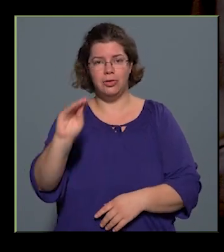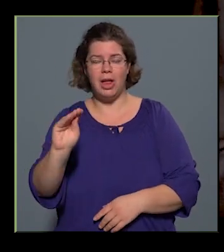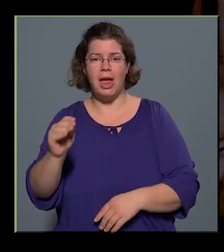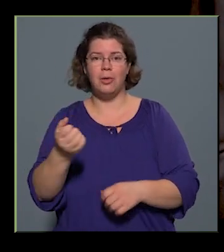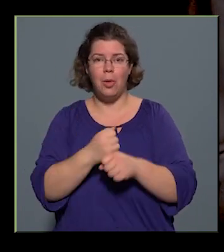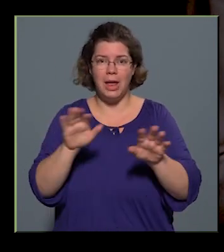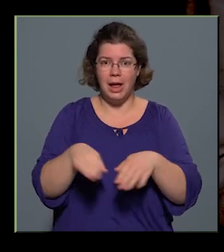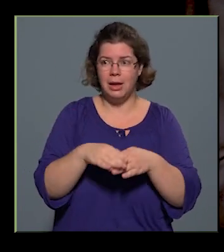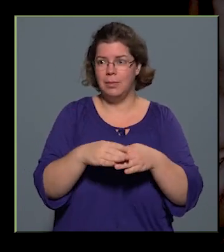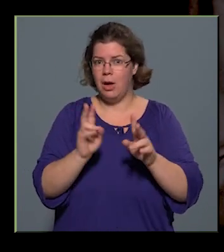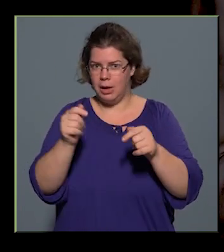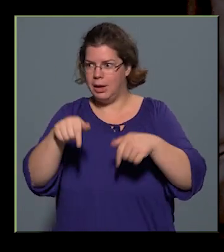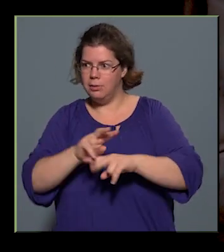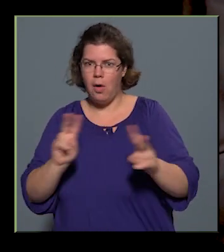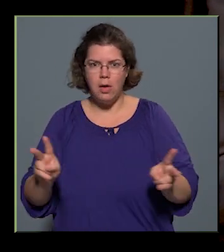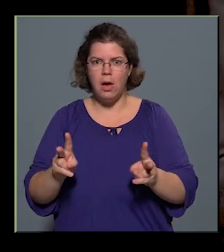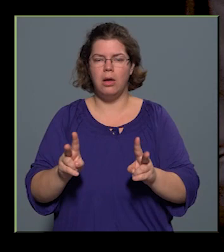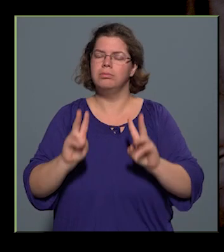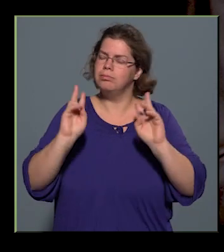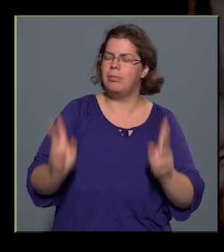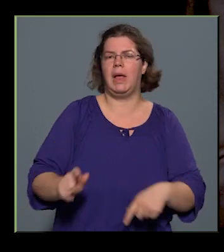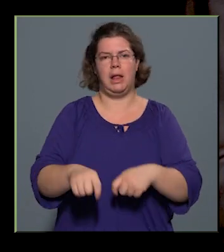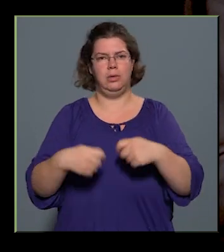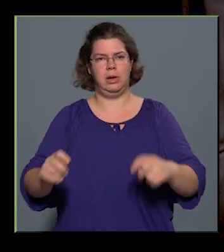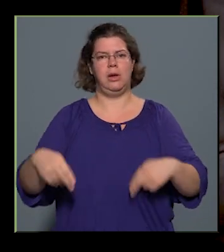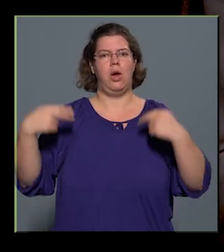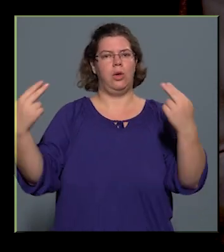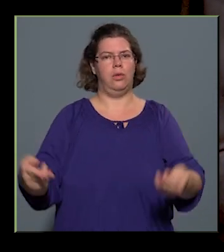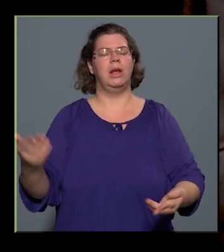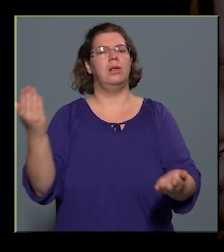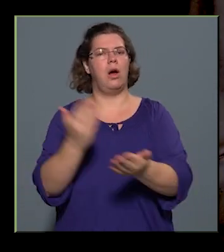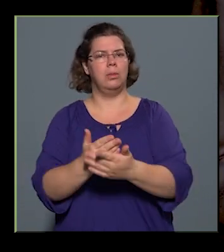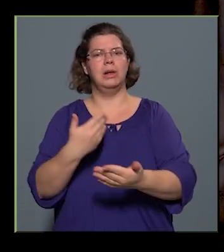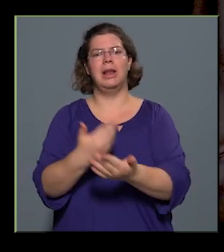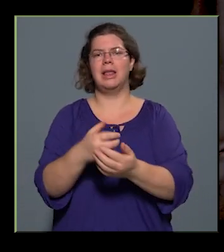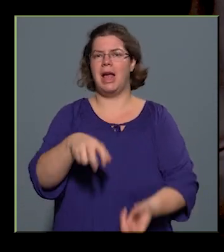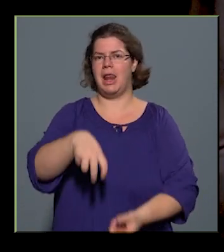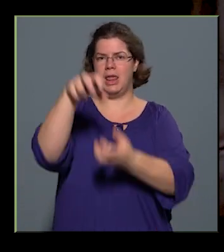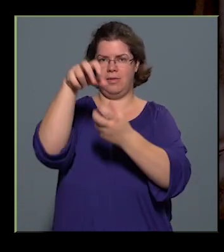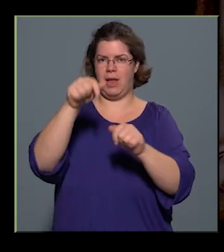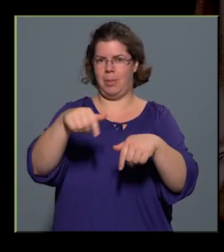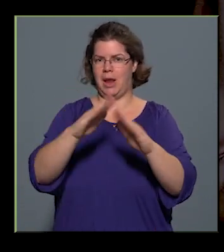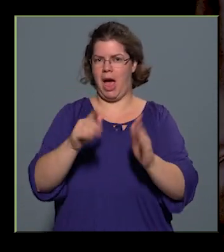vannak, most is bólogattak, muszáj megoldanunk, hogy a következő alkalomra legyen valamilyen lift ebben a házban.